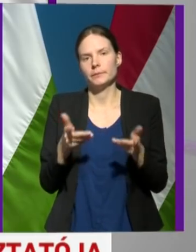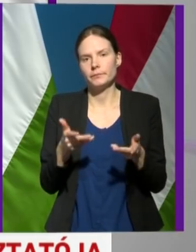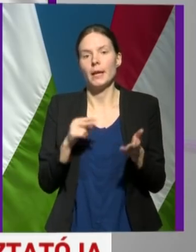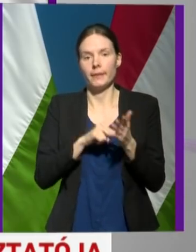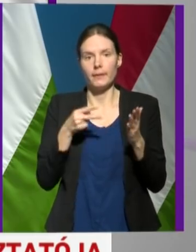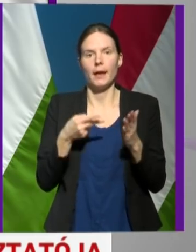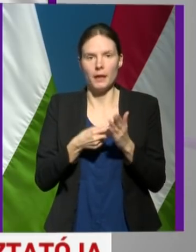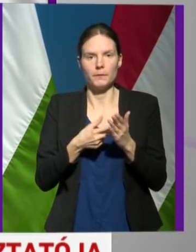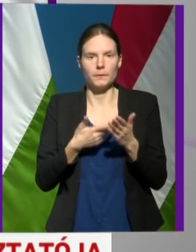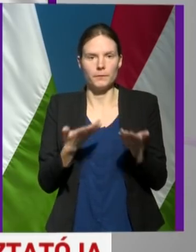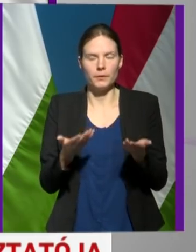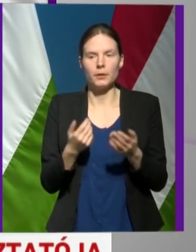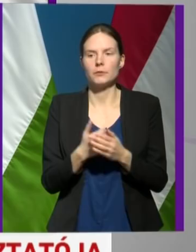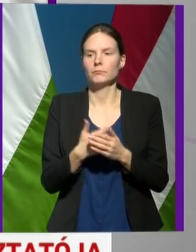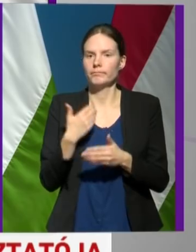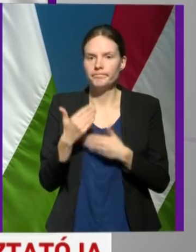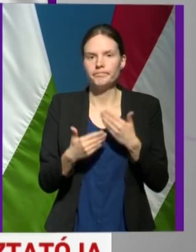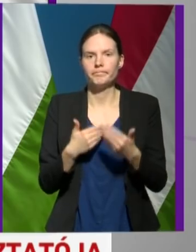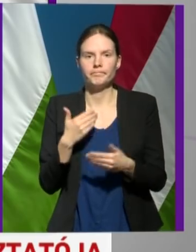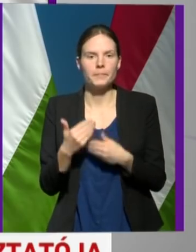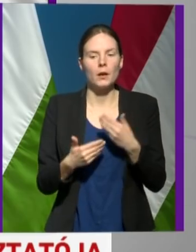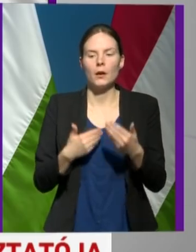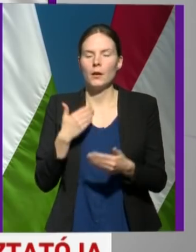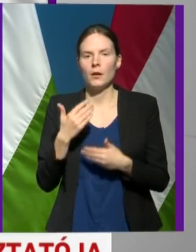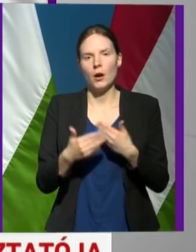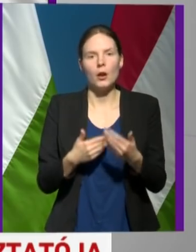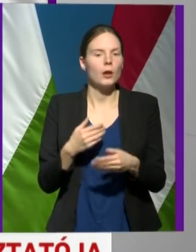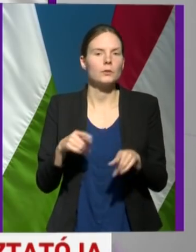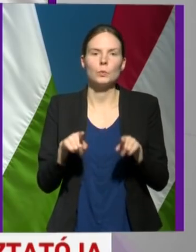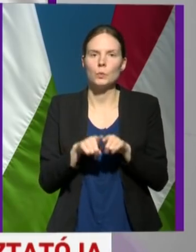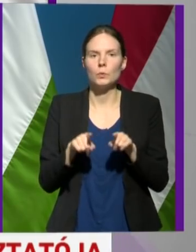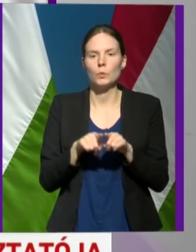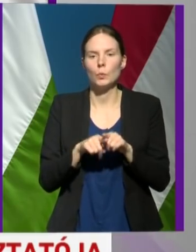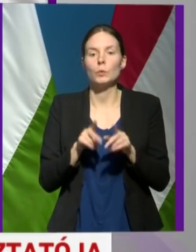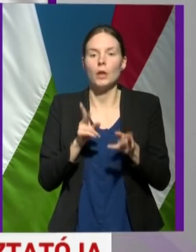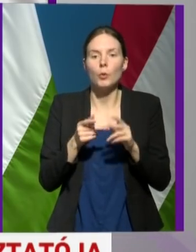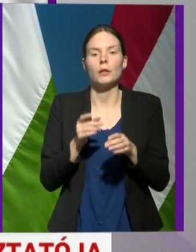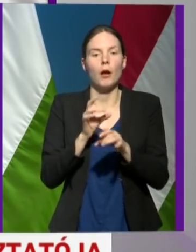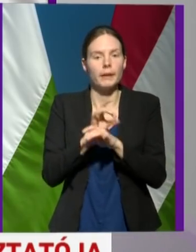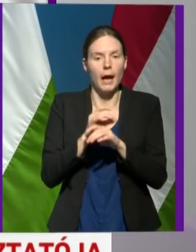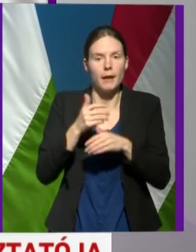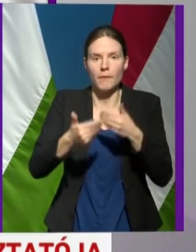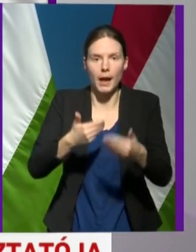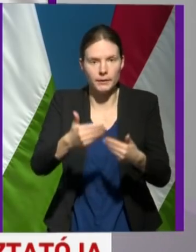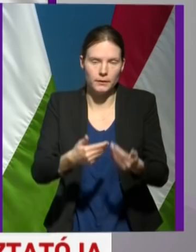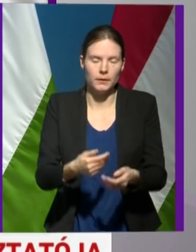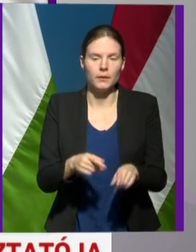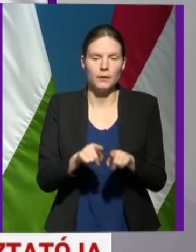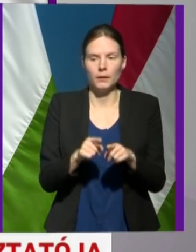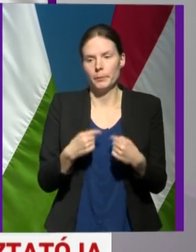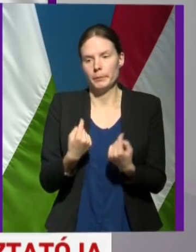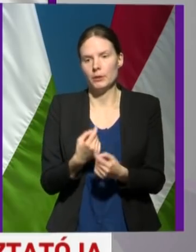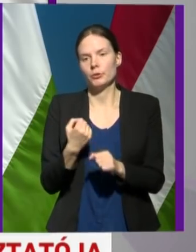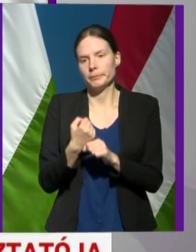tervezés mentén fokozatosan haladunk előre olyan mértékben, ahogyan az szükségessé válik.